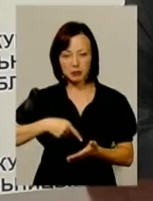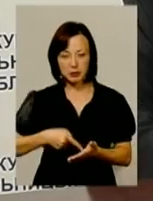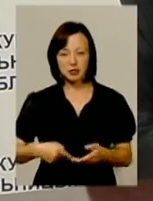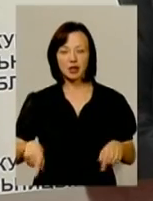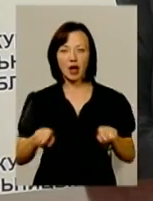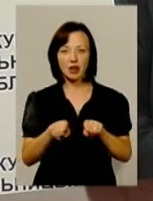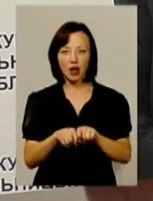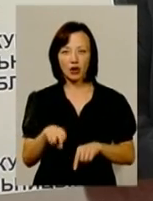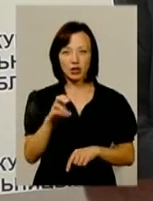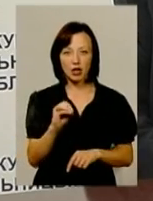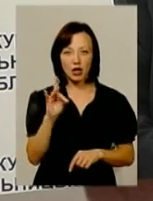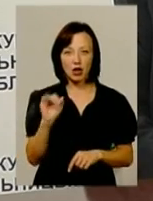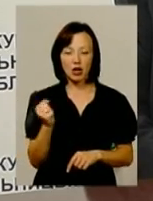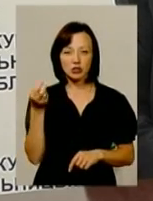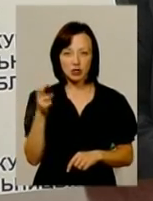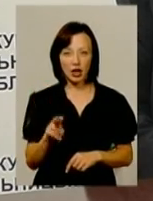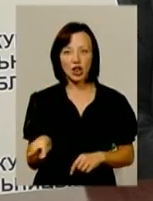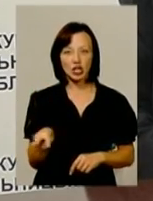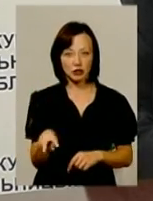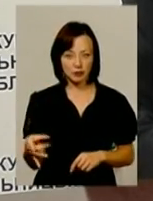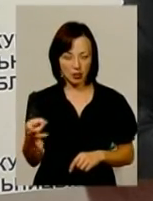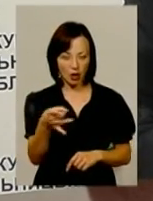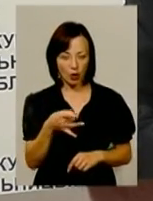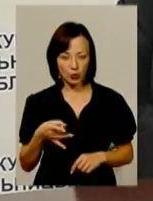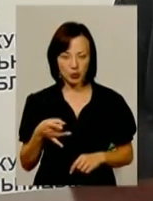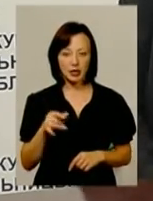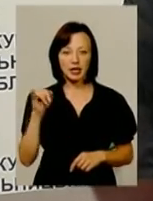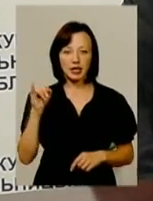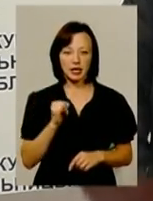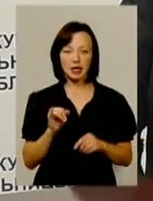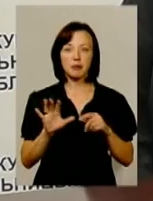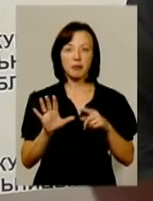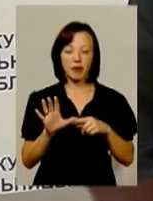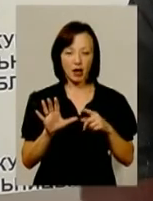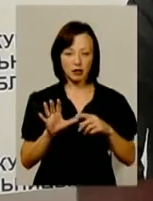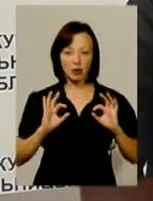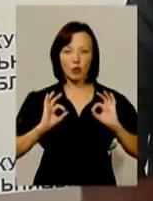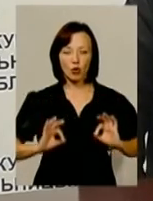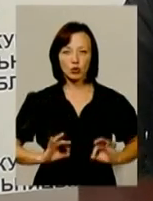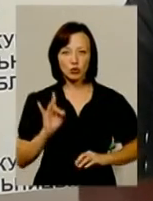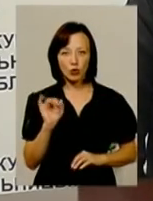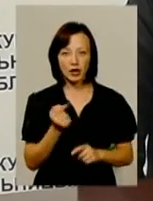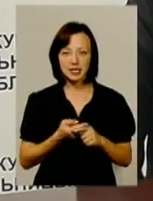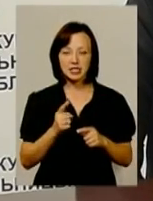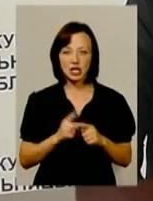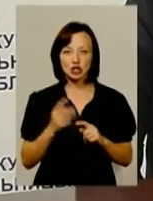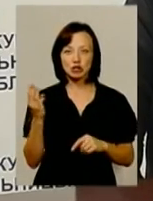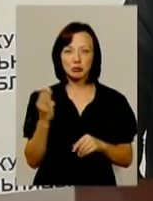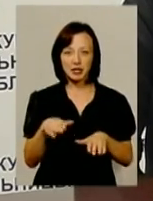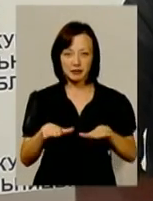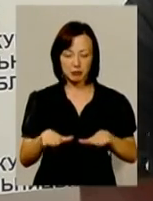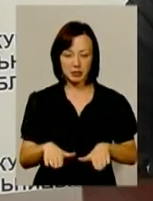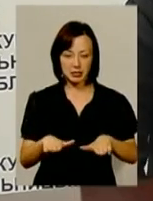також Дережнянський і Литичівський райони. І п'ята прокуратура – це Шепетівська місцева прокуратура.